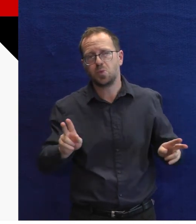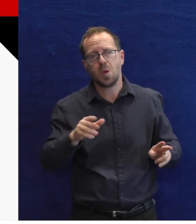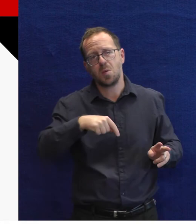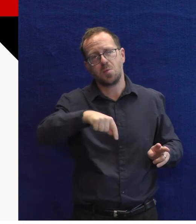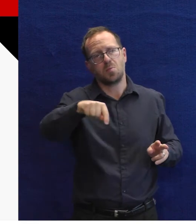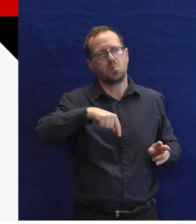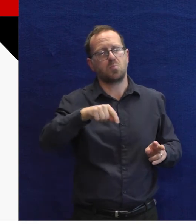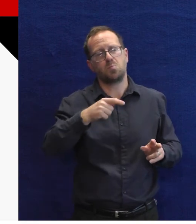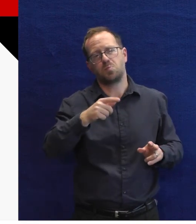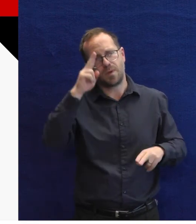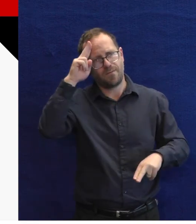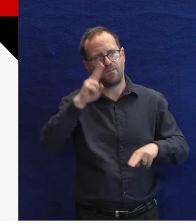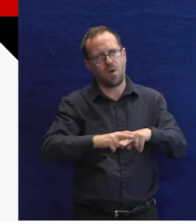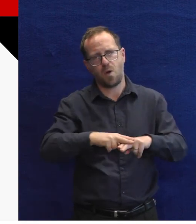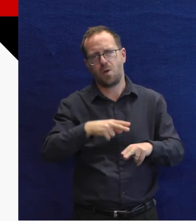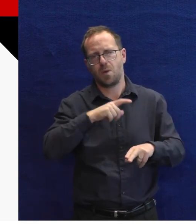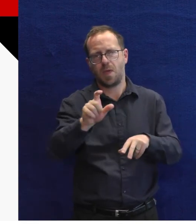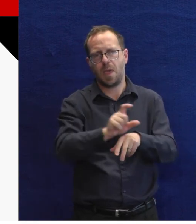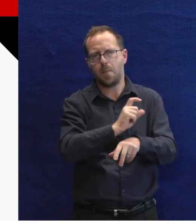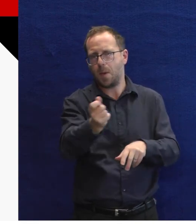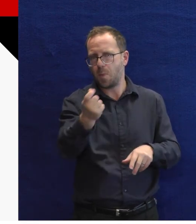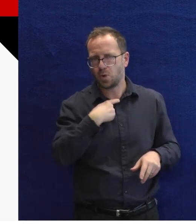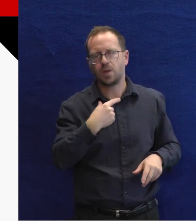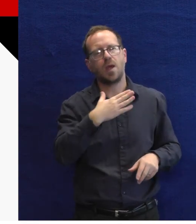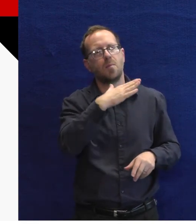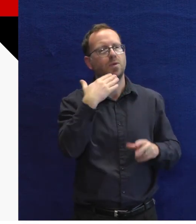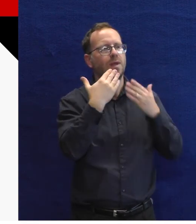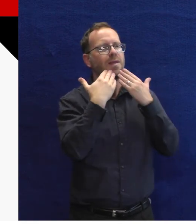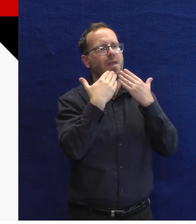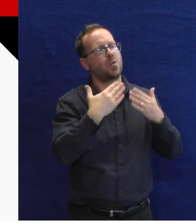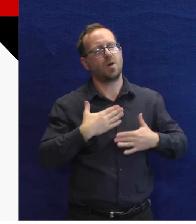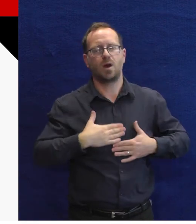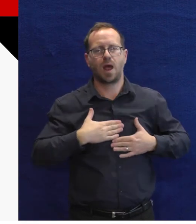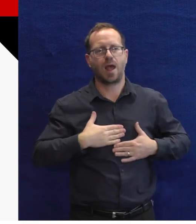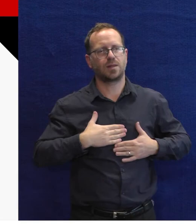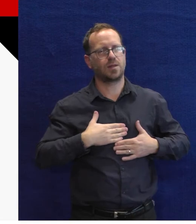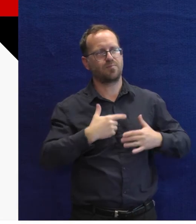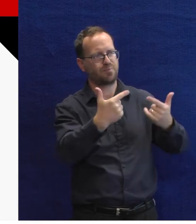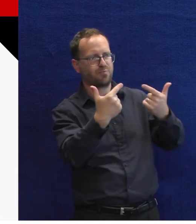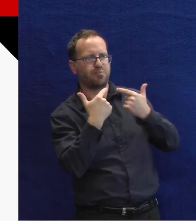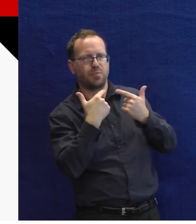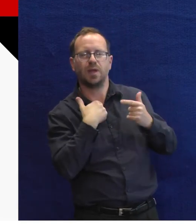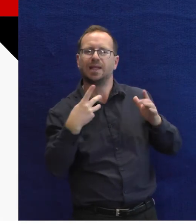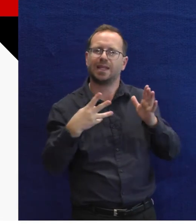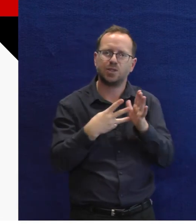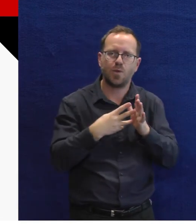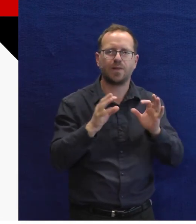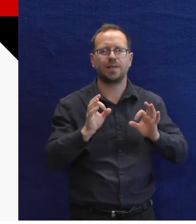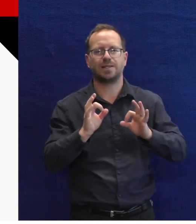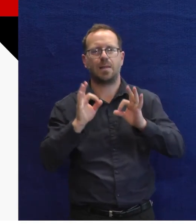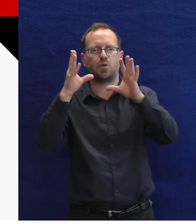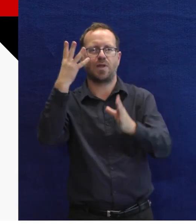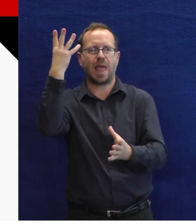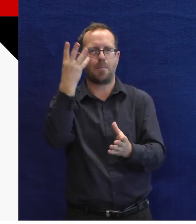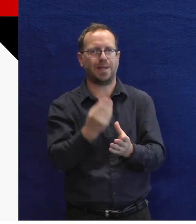teďka s nějakým dotazem, tak určitě se mě můžete ozvat později. Jak říkám, nechám tady kontakt na sebe a budu moc rád, když nám pomůžete tu